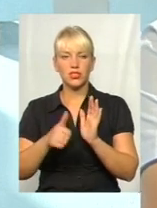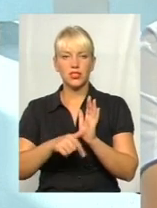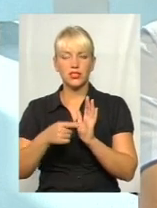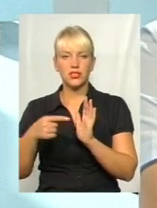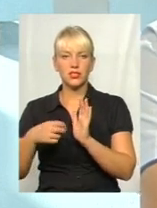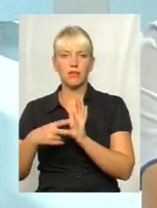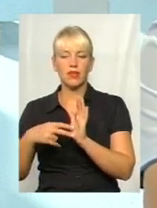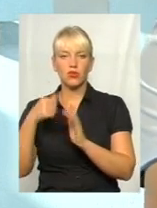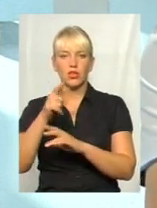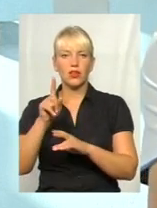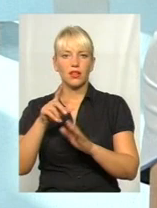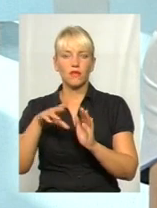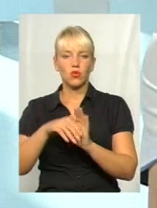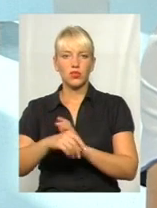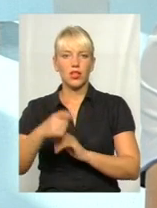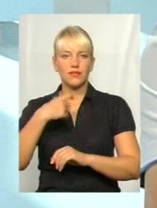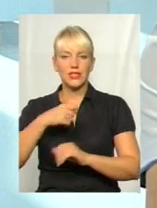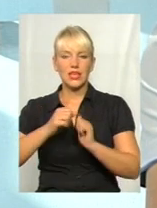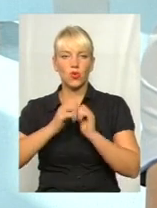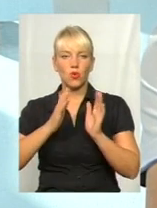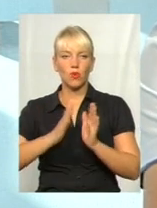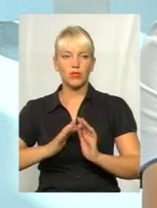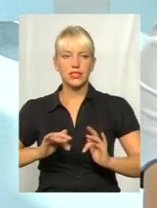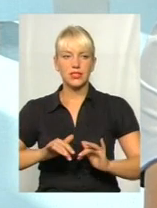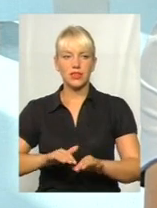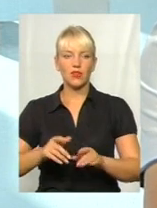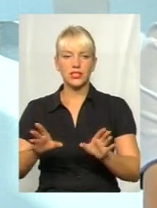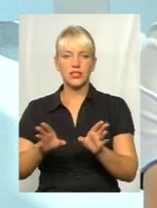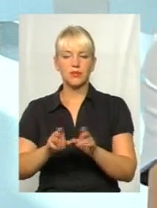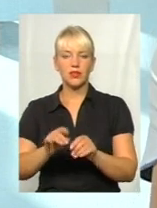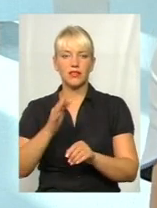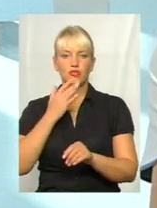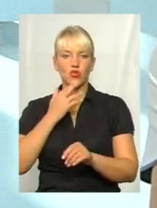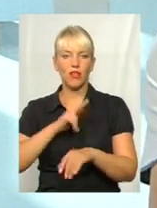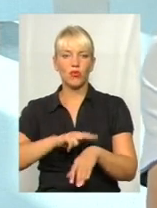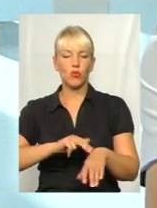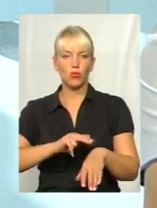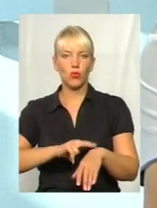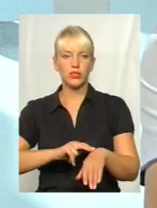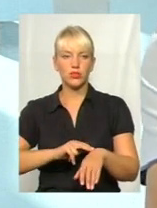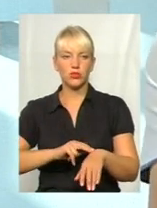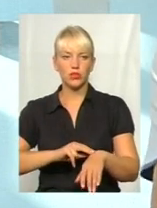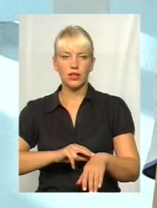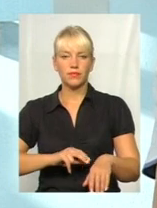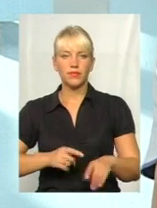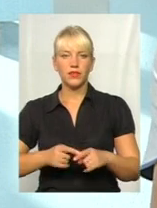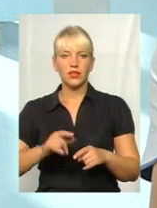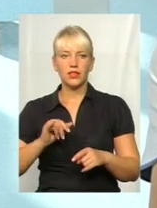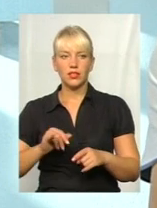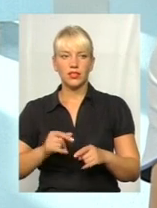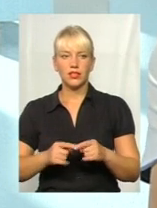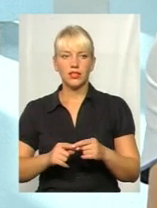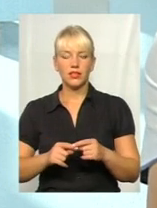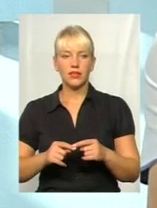рік, яка включає в себе комплекс заходів спільно з Національною поліцією, спільно з Міністерством